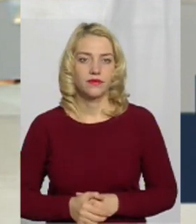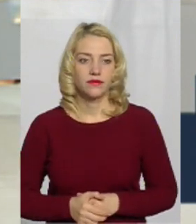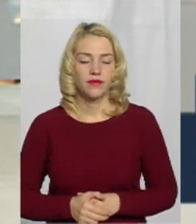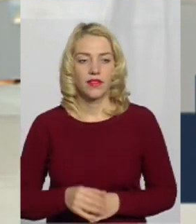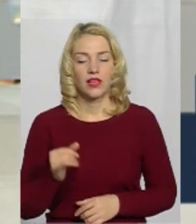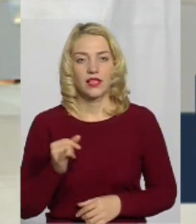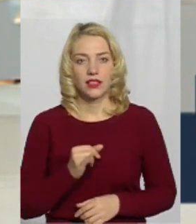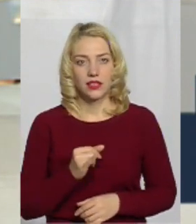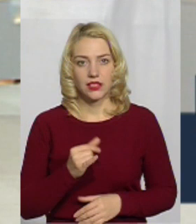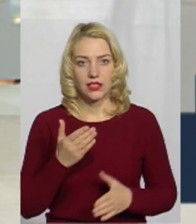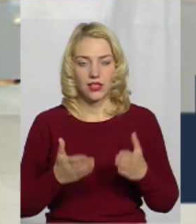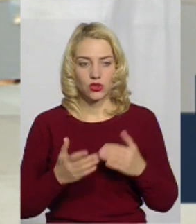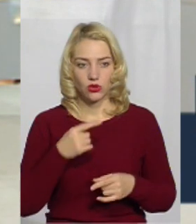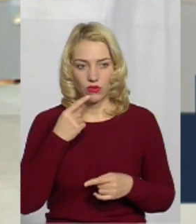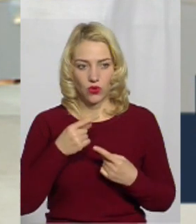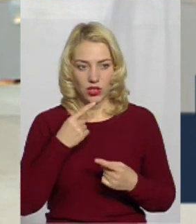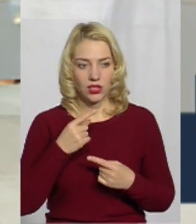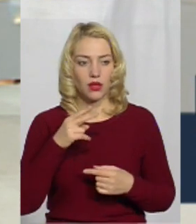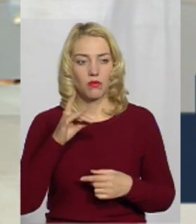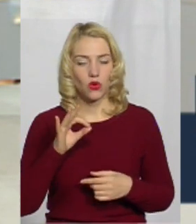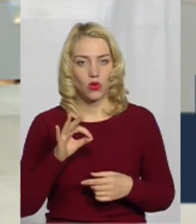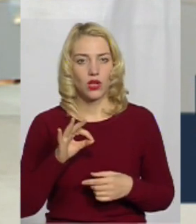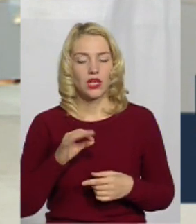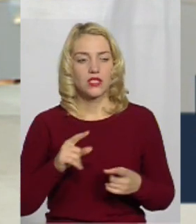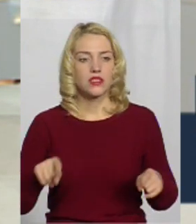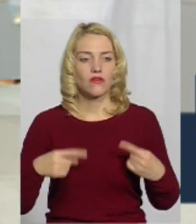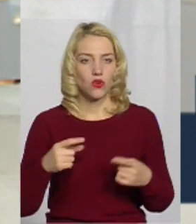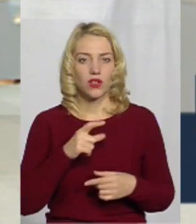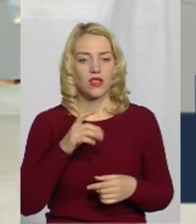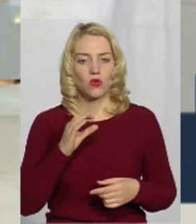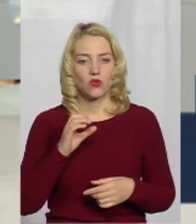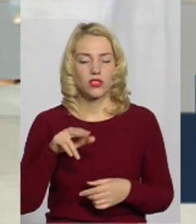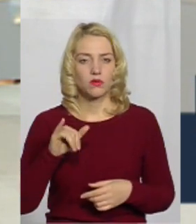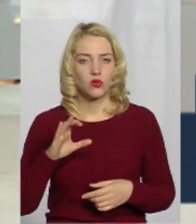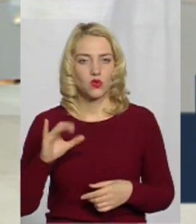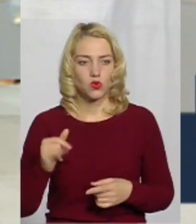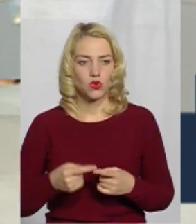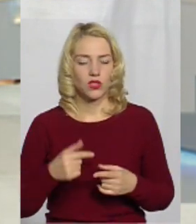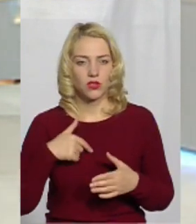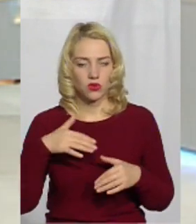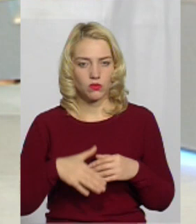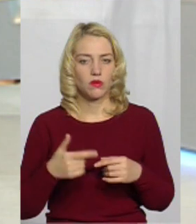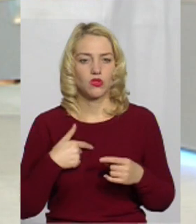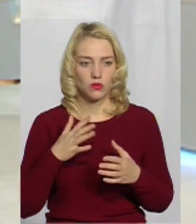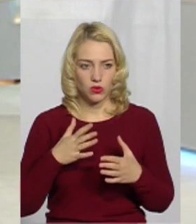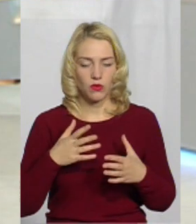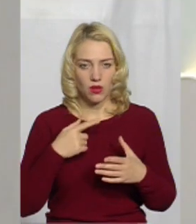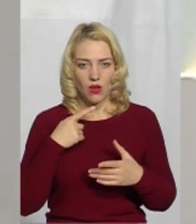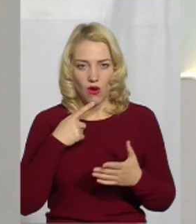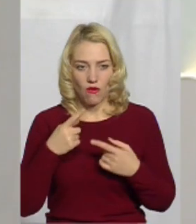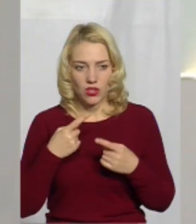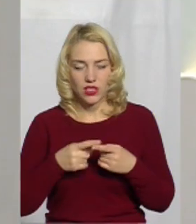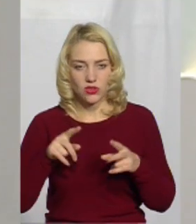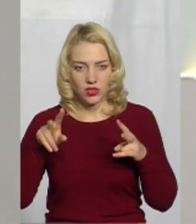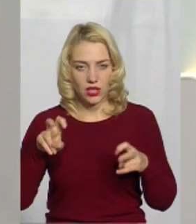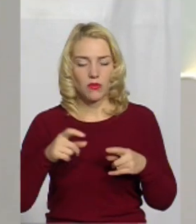Ну, і якщо говорити про, все-таки, про створення хоспису, ми, я так розумію, ще до нього підійдемо. Ми ще до нього підходимо